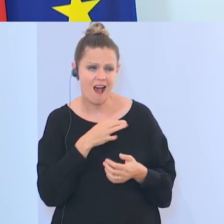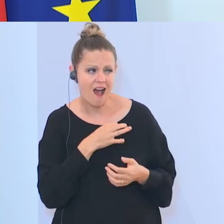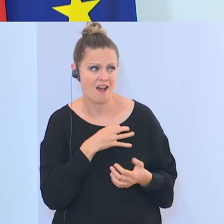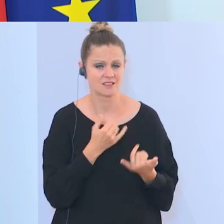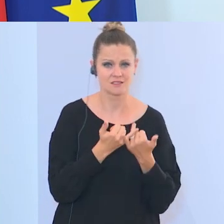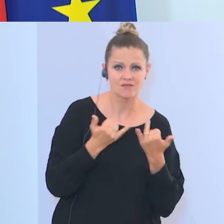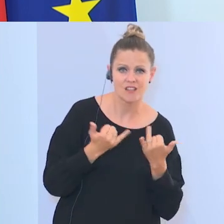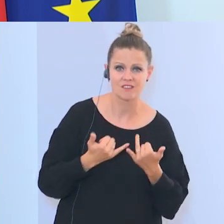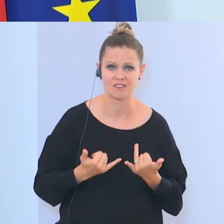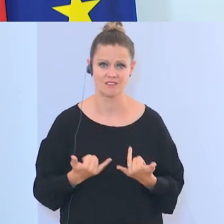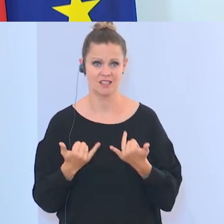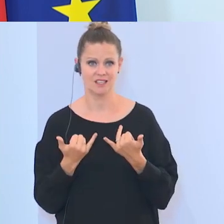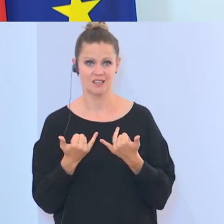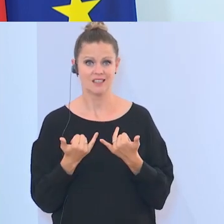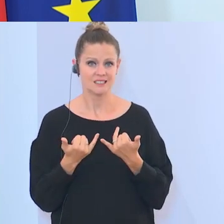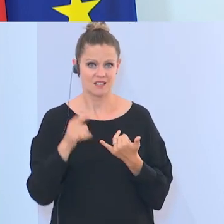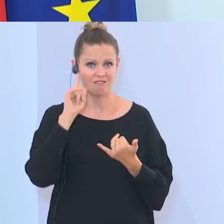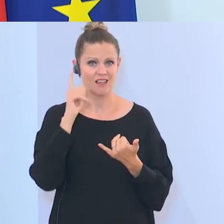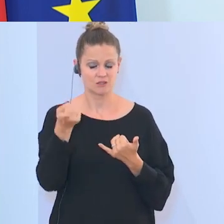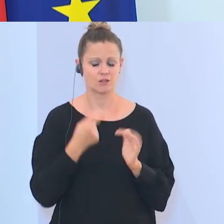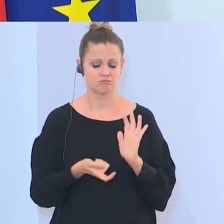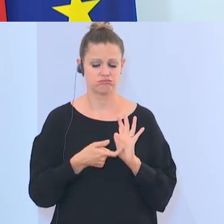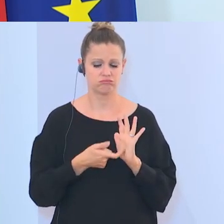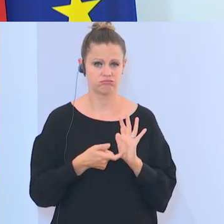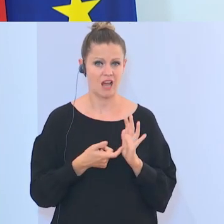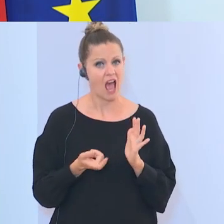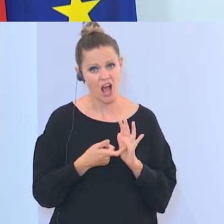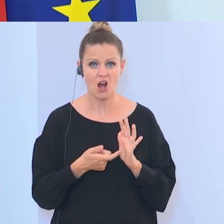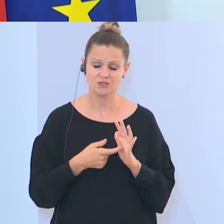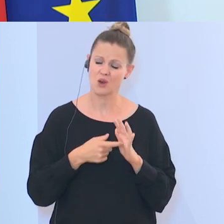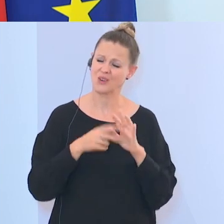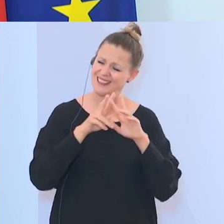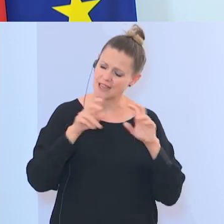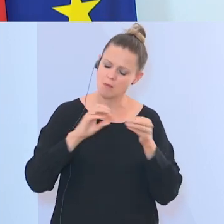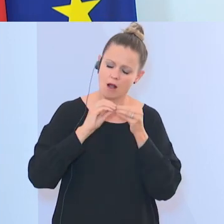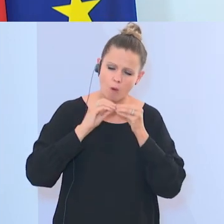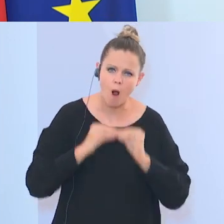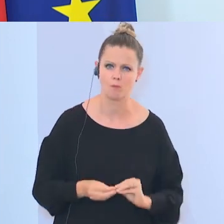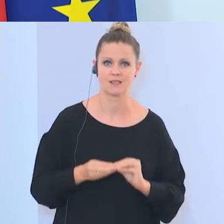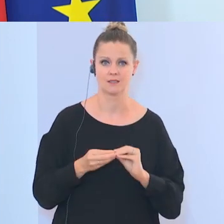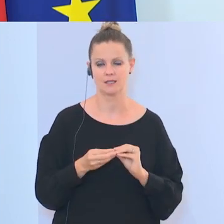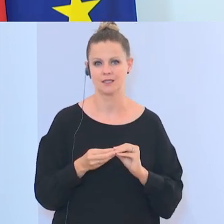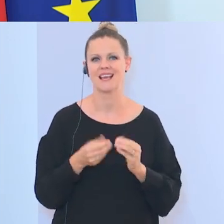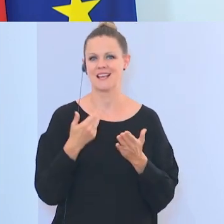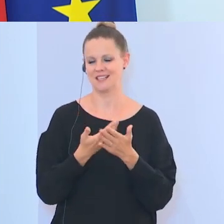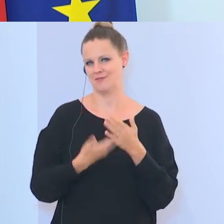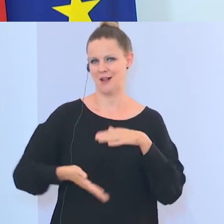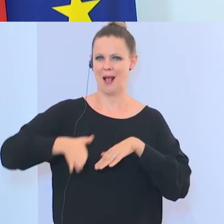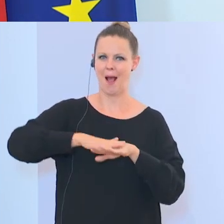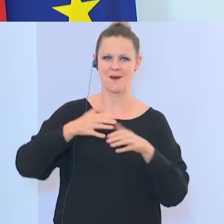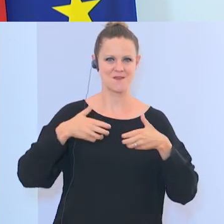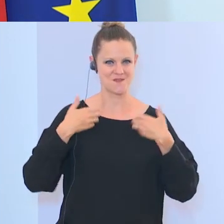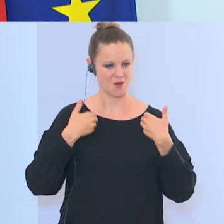wissen, auf wie viele Herausforderungen da kommen, wie kompliziert das Thema ist, umso mehr freut man sich als